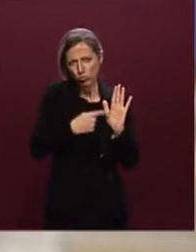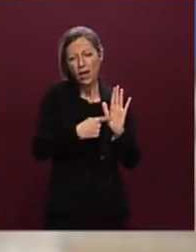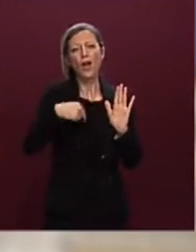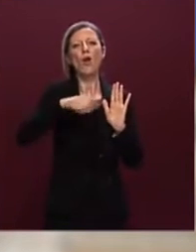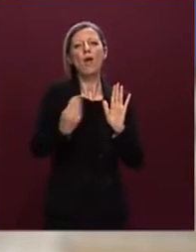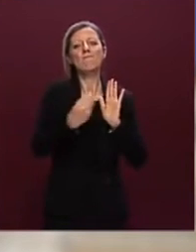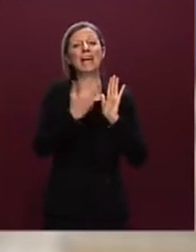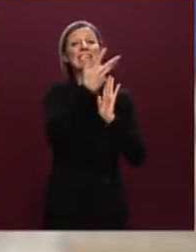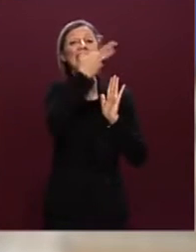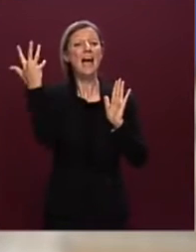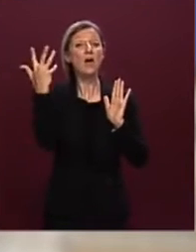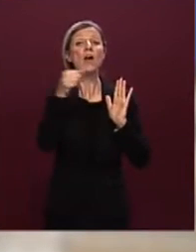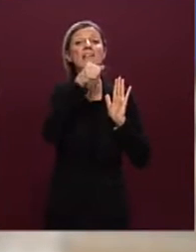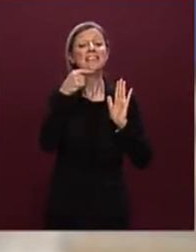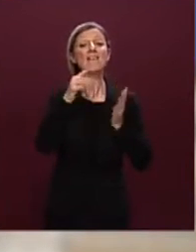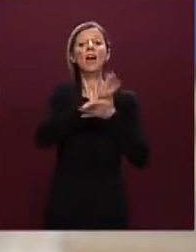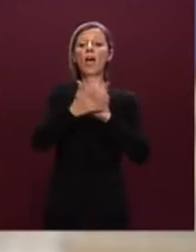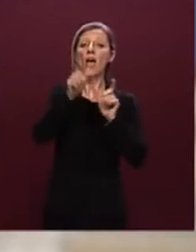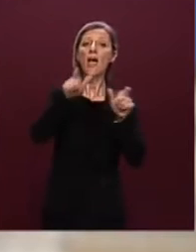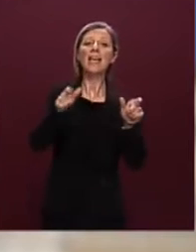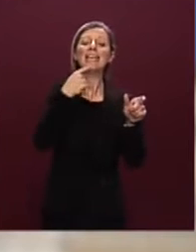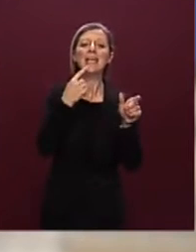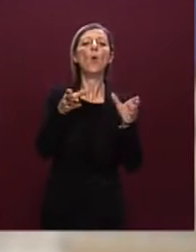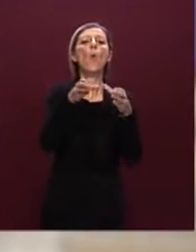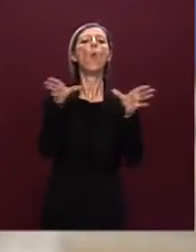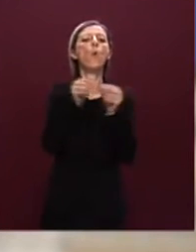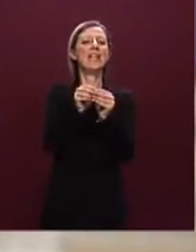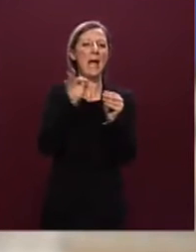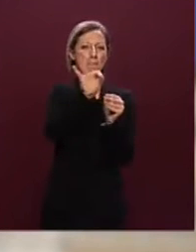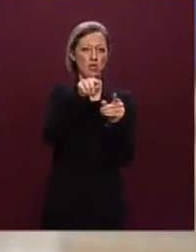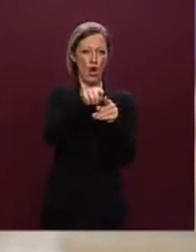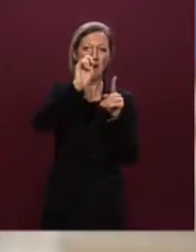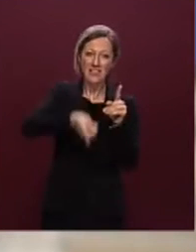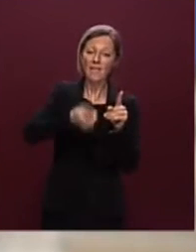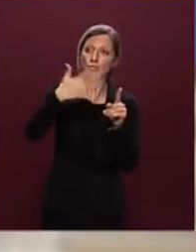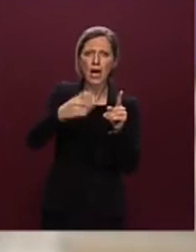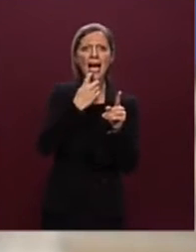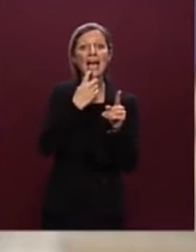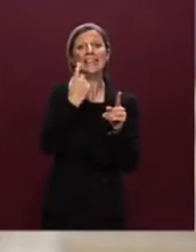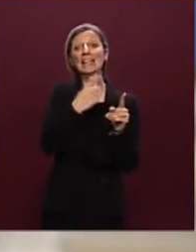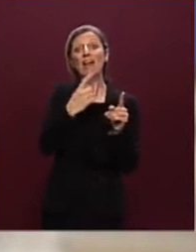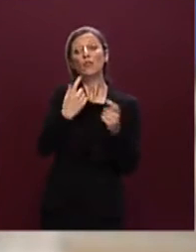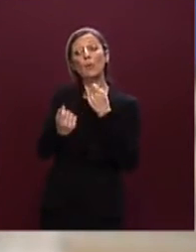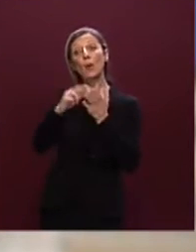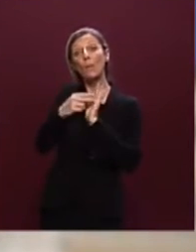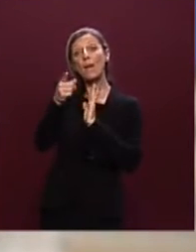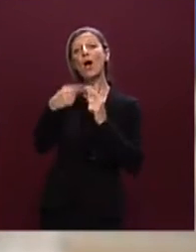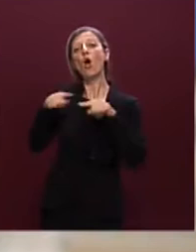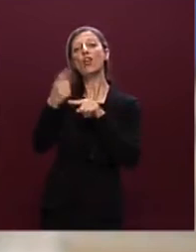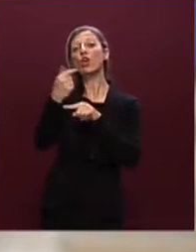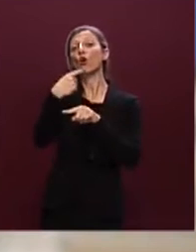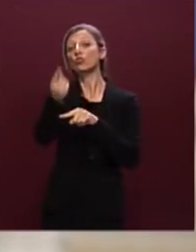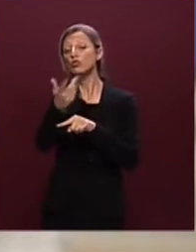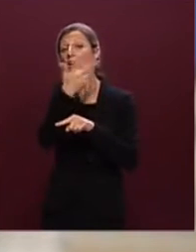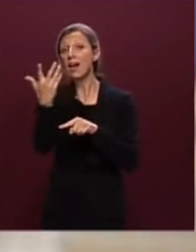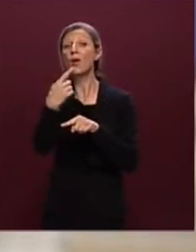molto chiaro la stabilizzazione delle unità di missione che era una delle criticità più importanti che la Corte dei Conti rilevava perché indicava